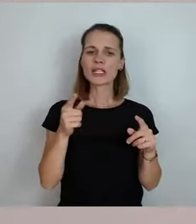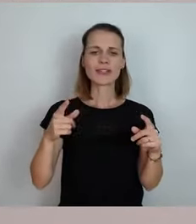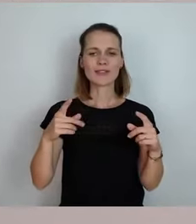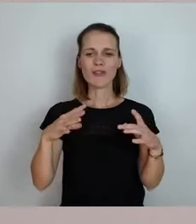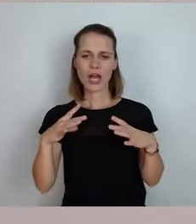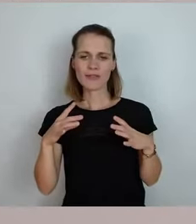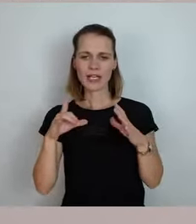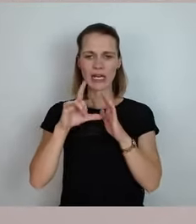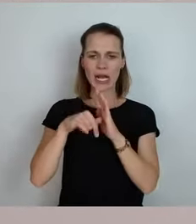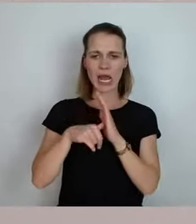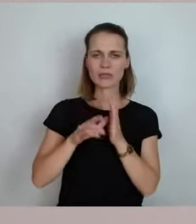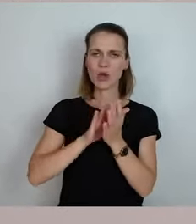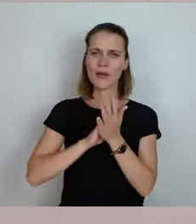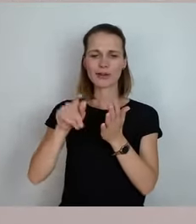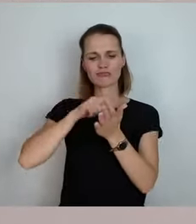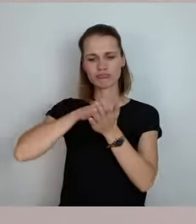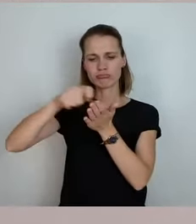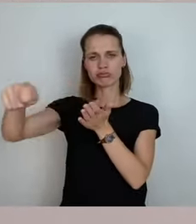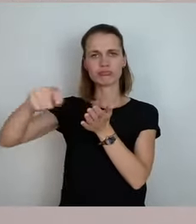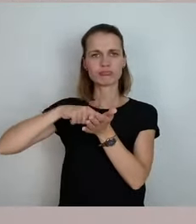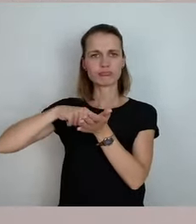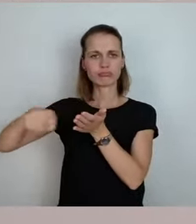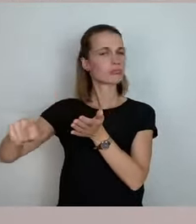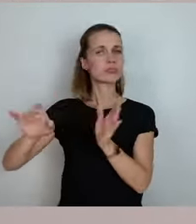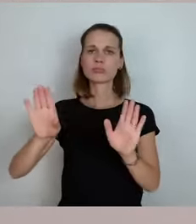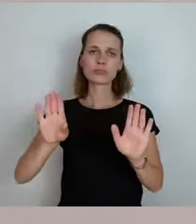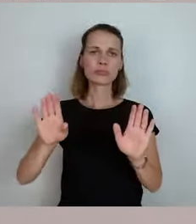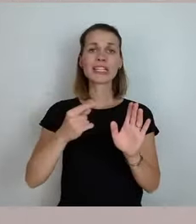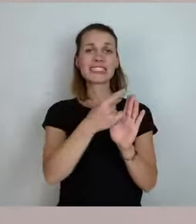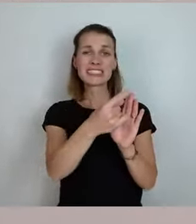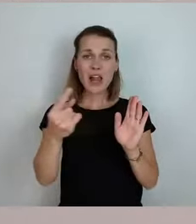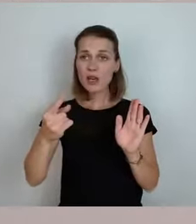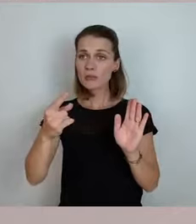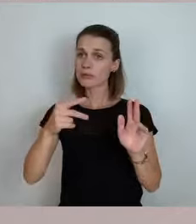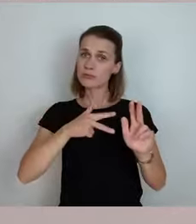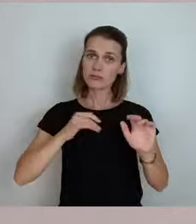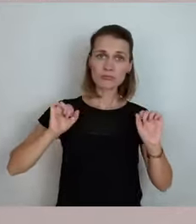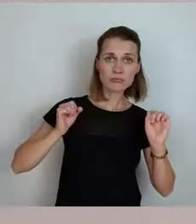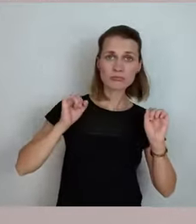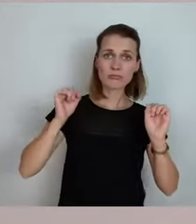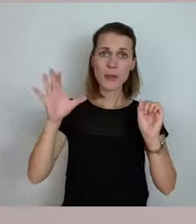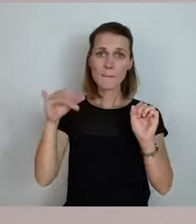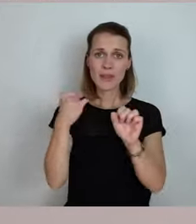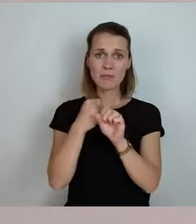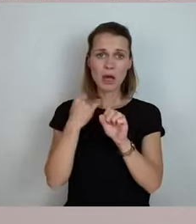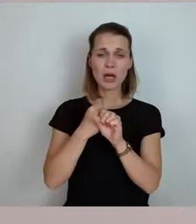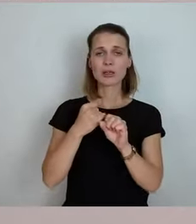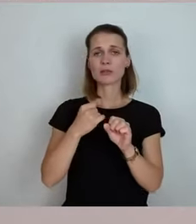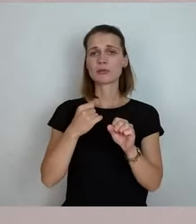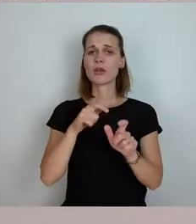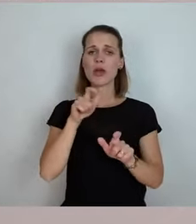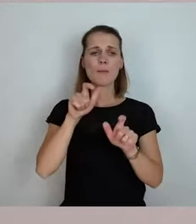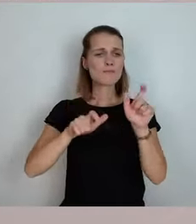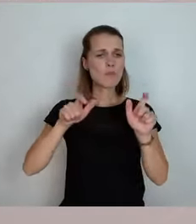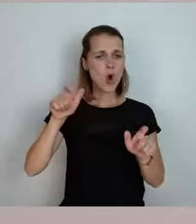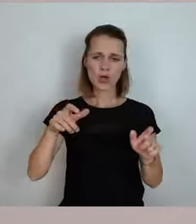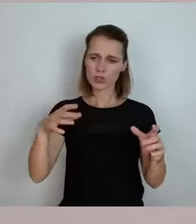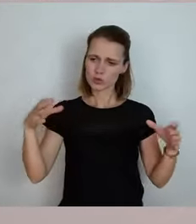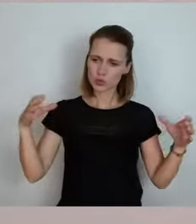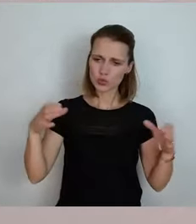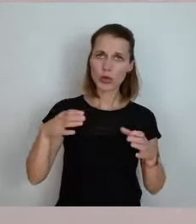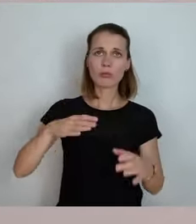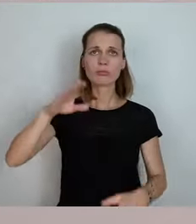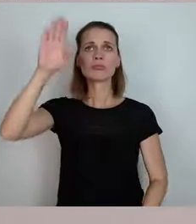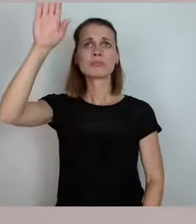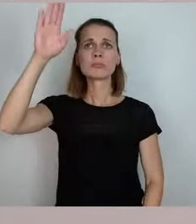gestrichen wird, sondern durch ihr auch unmittelbares Engagement in so einem Stadtrat oder als Bürgerschaft, die sich zu Wort meldet, die